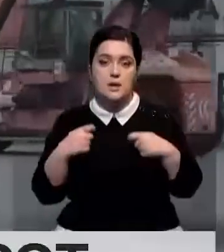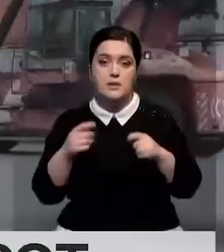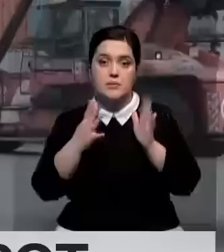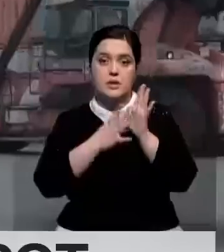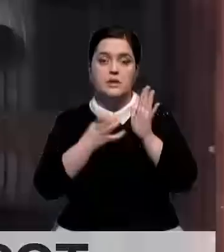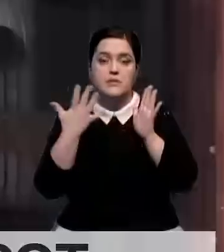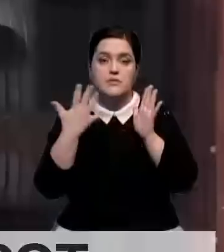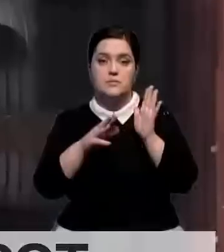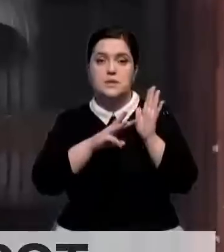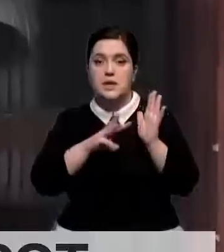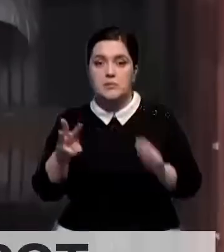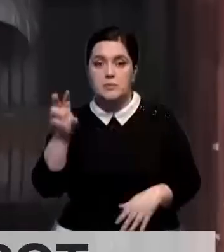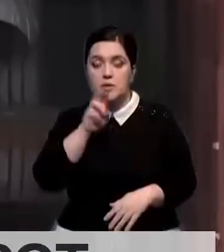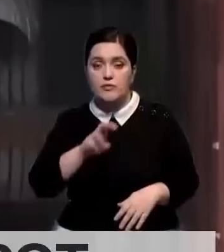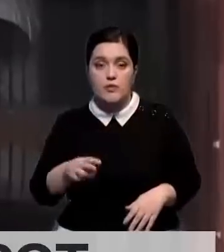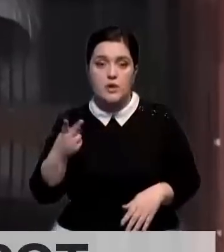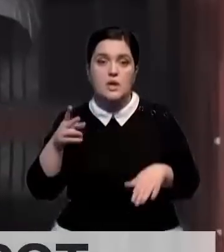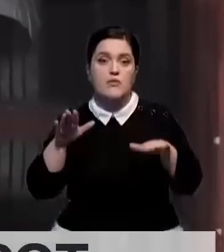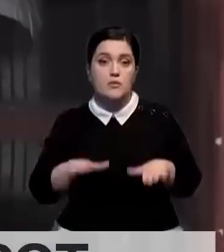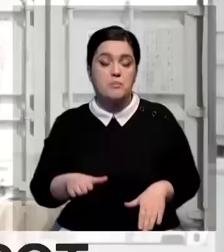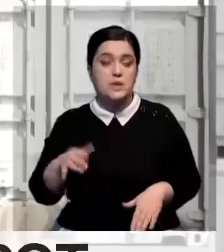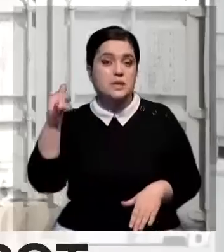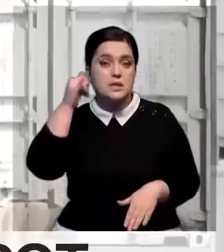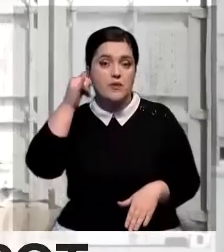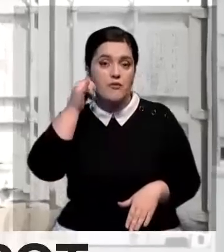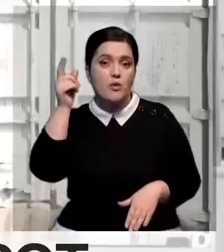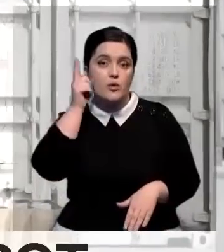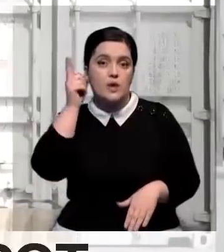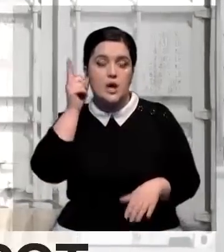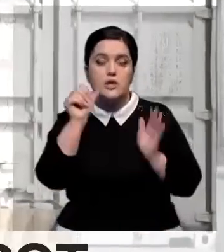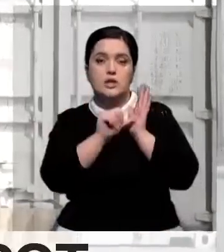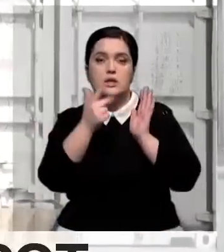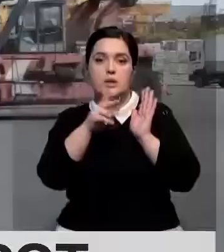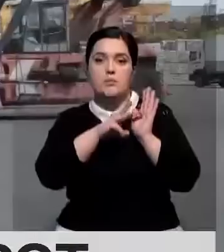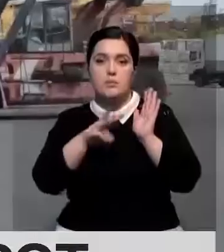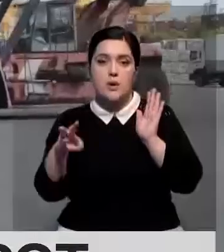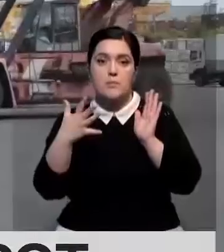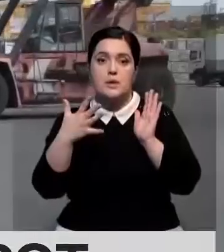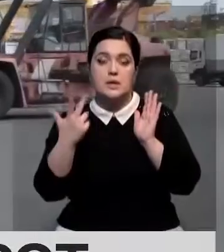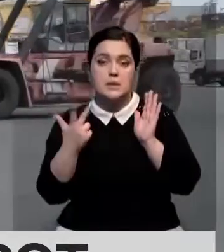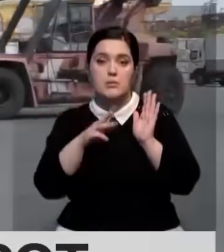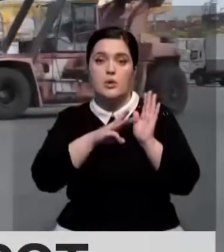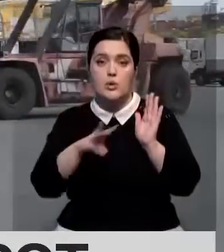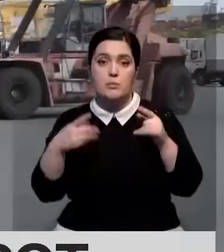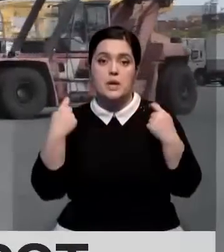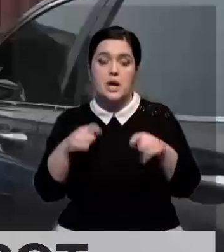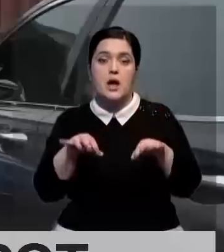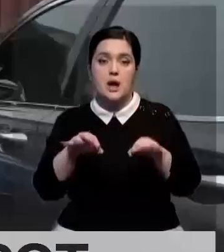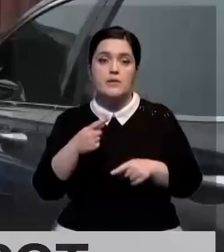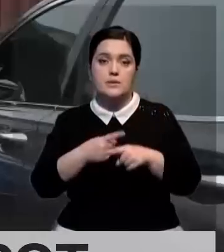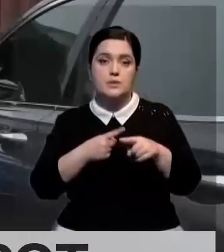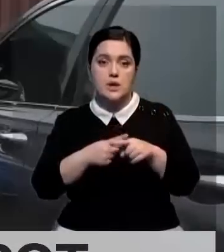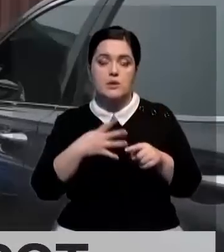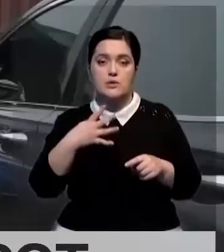Продажи составили 950 миллионов долларов. На втором месте телефоны 63 миллиона. На 53 миллиона продали